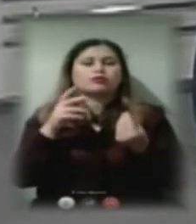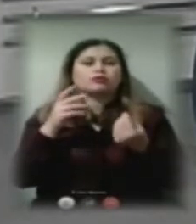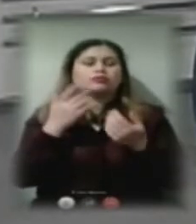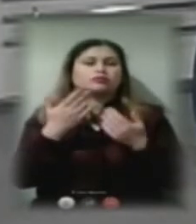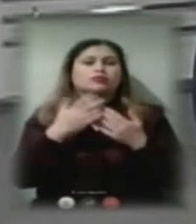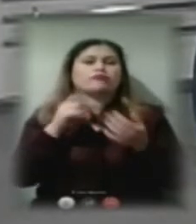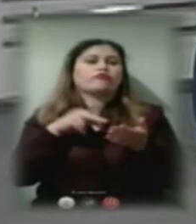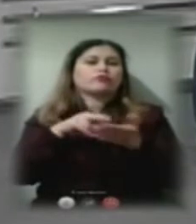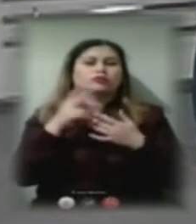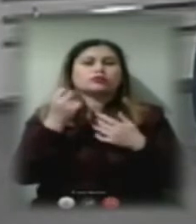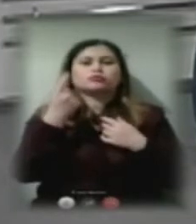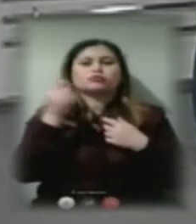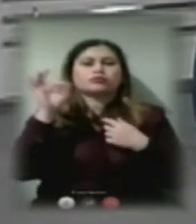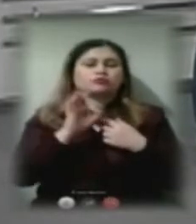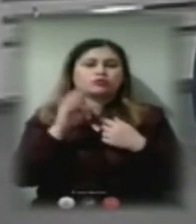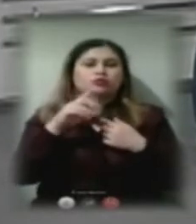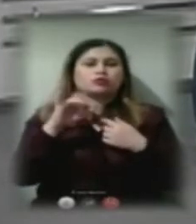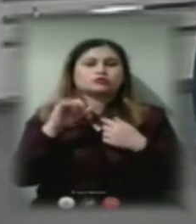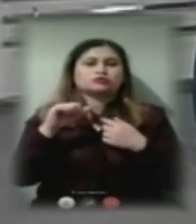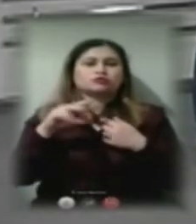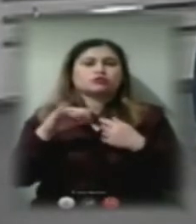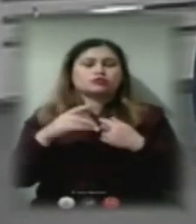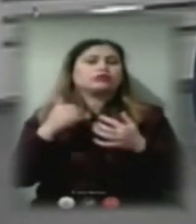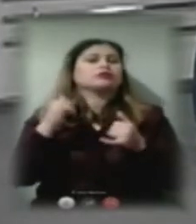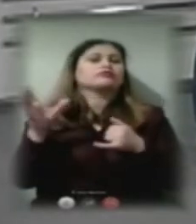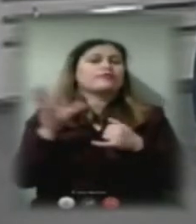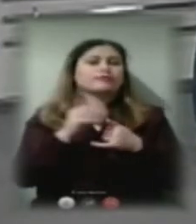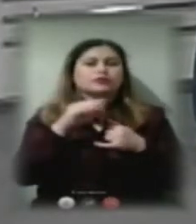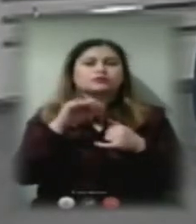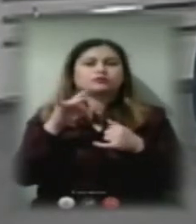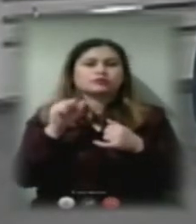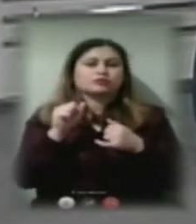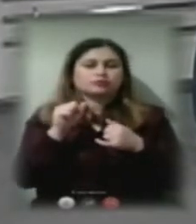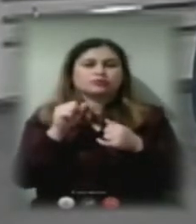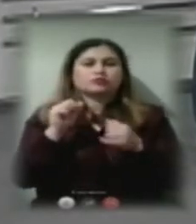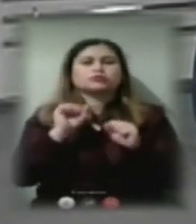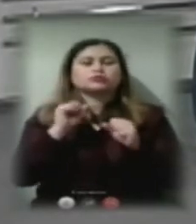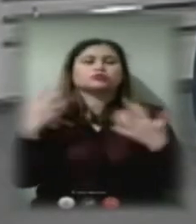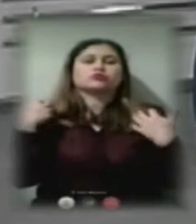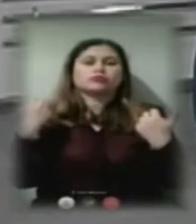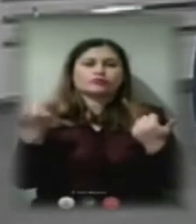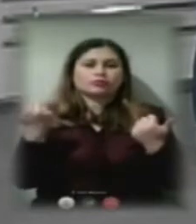100% результат. І всі сфери охорони здоров'я, сфери